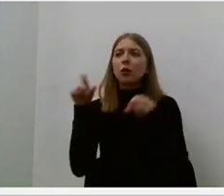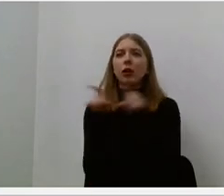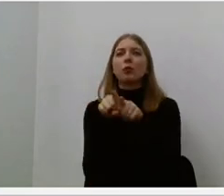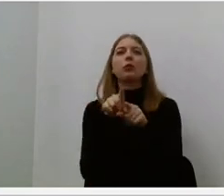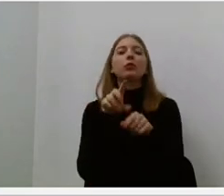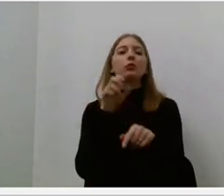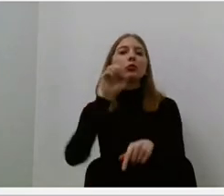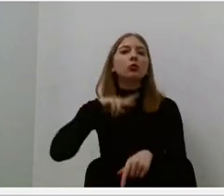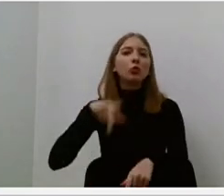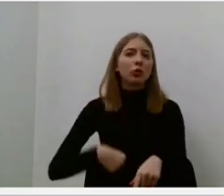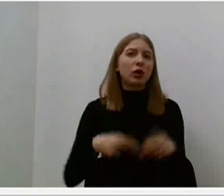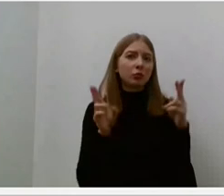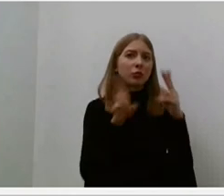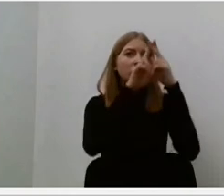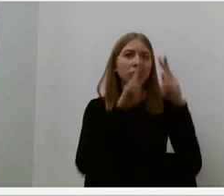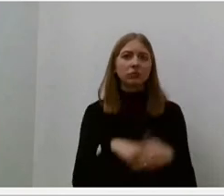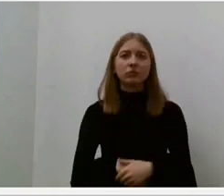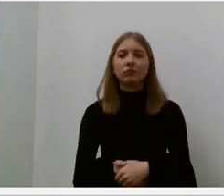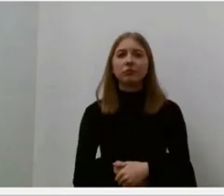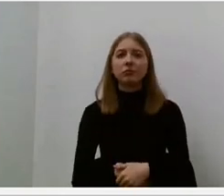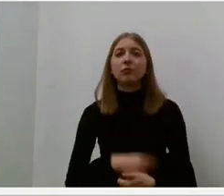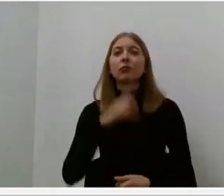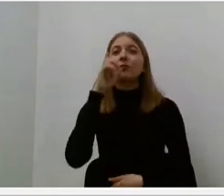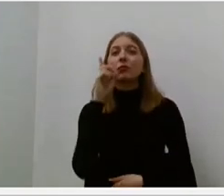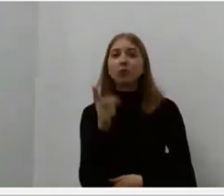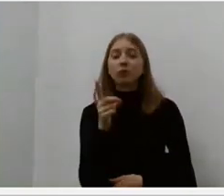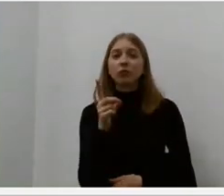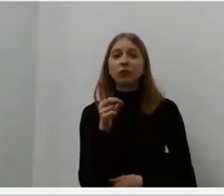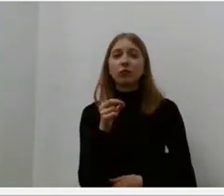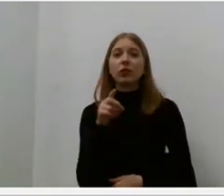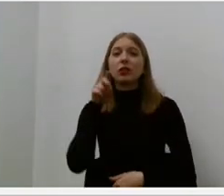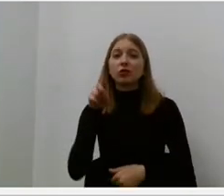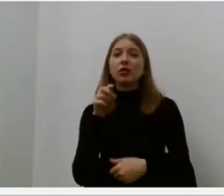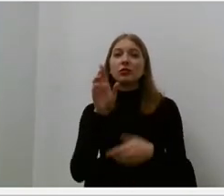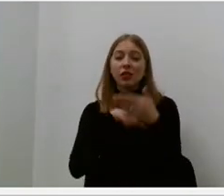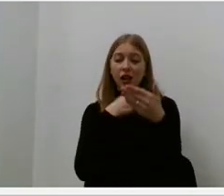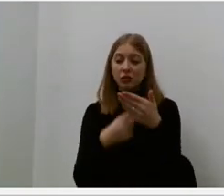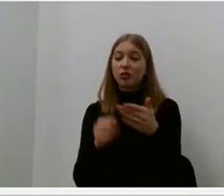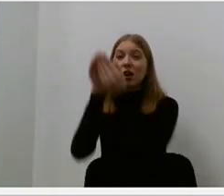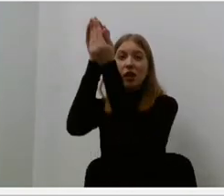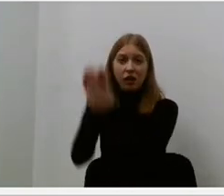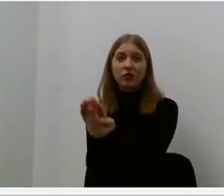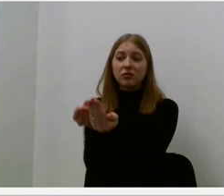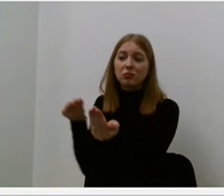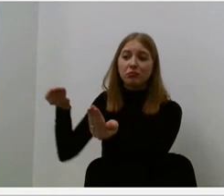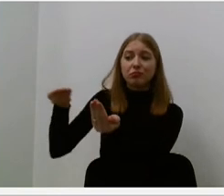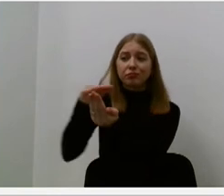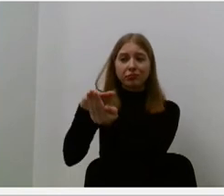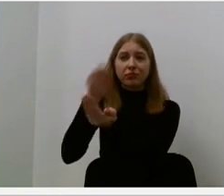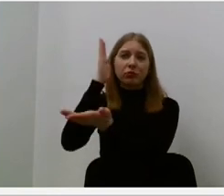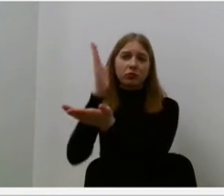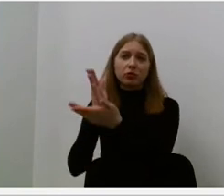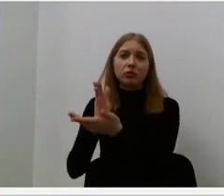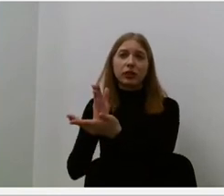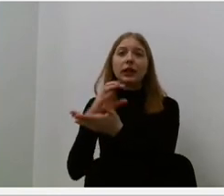o ta, kuria ateinė po mirties, įdedamai į karstą, kad tas ryšyjas jis jis liktų, išliktų.